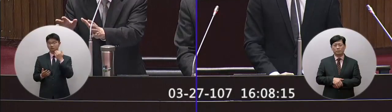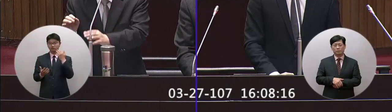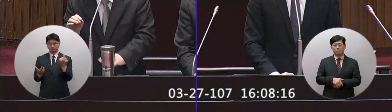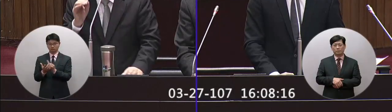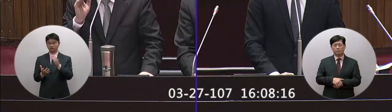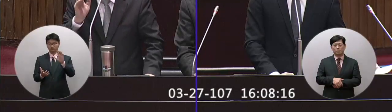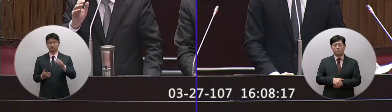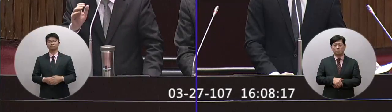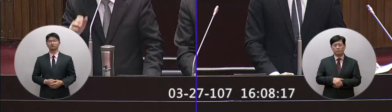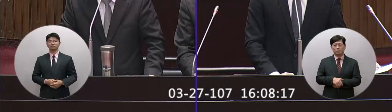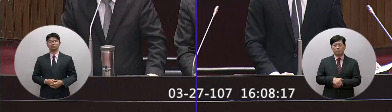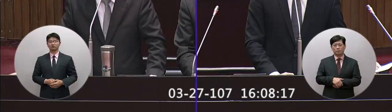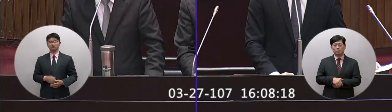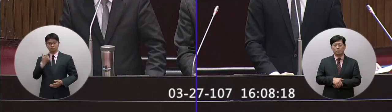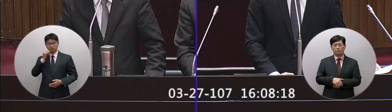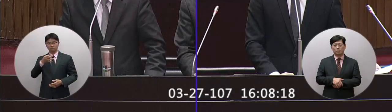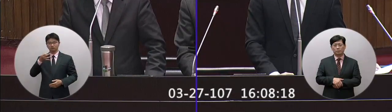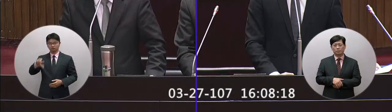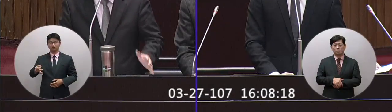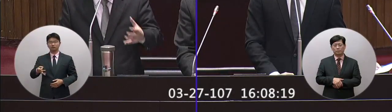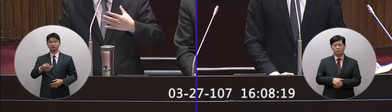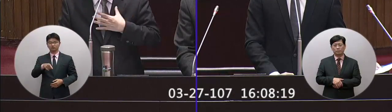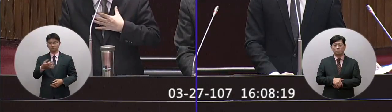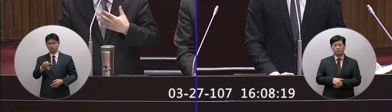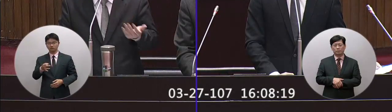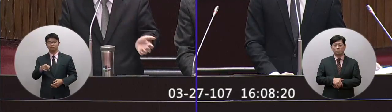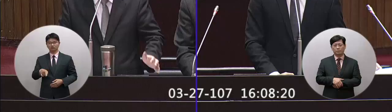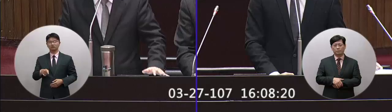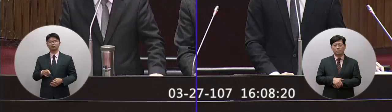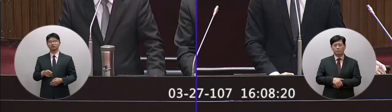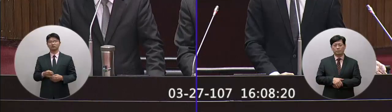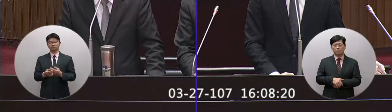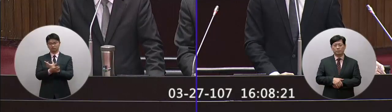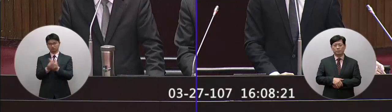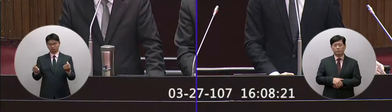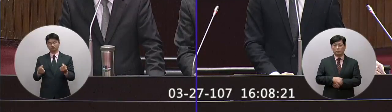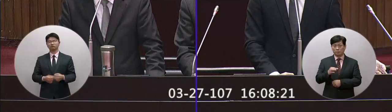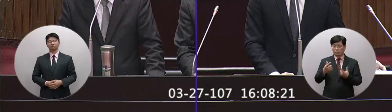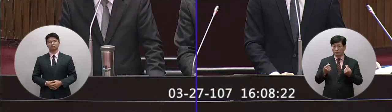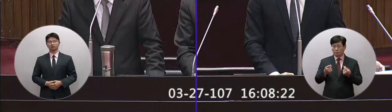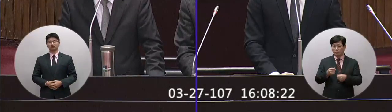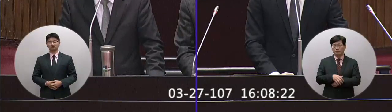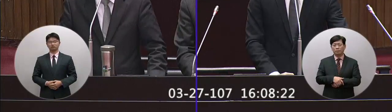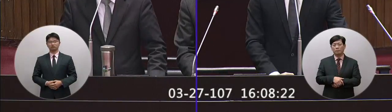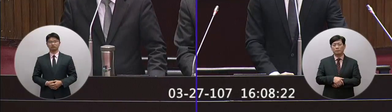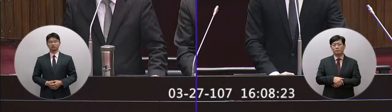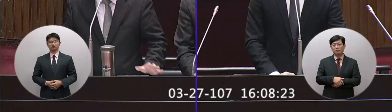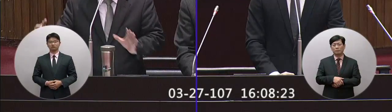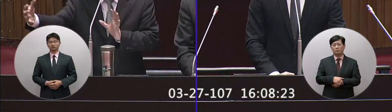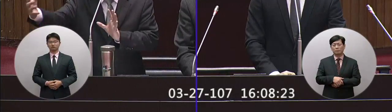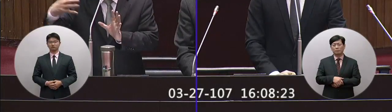利益他所付的費用所接受的台股其實是一樣的其實是一樣的